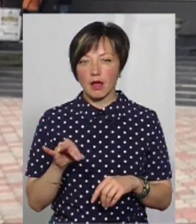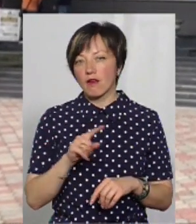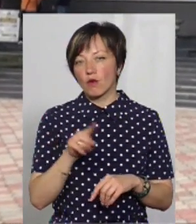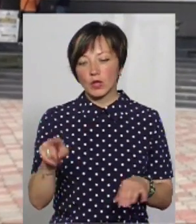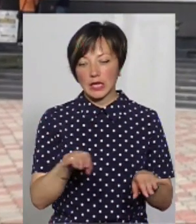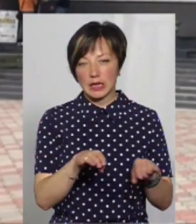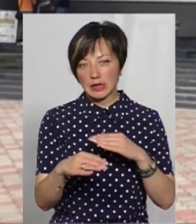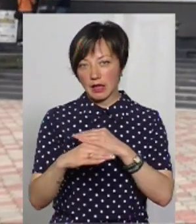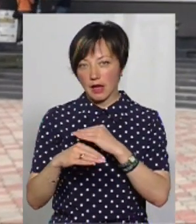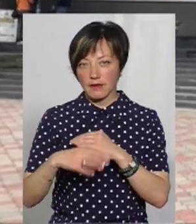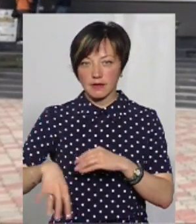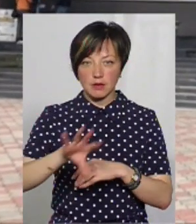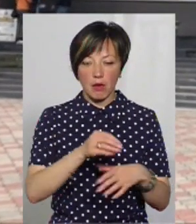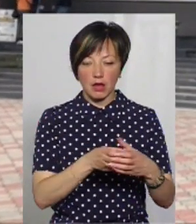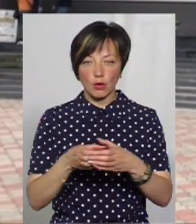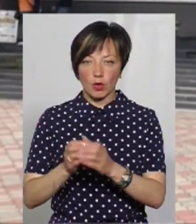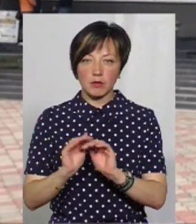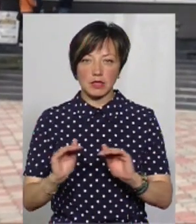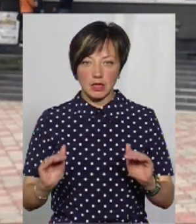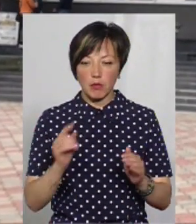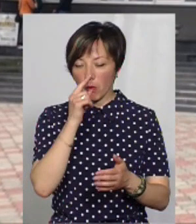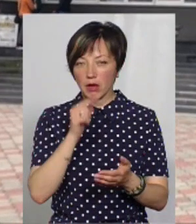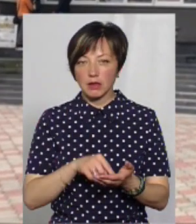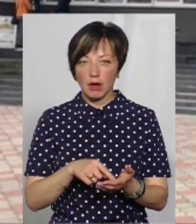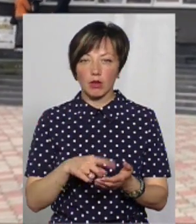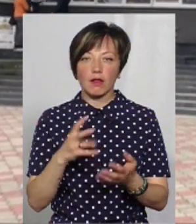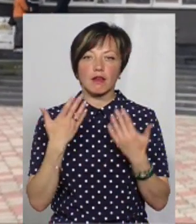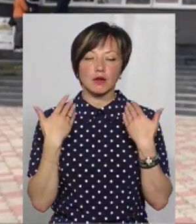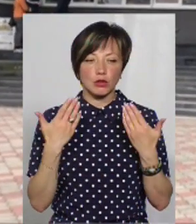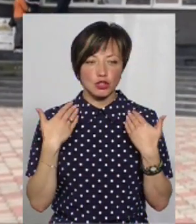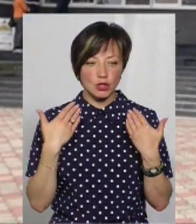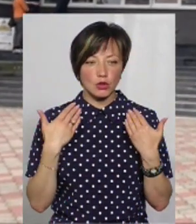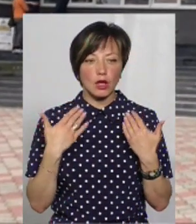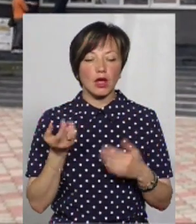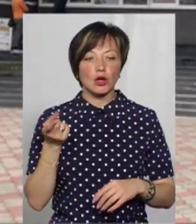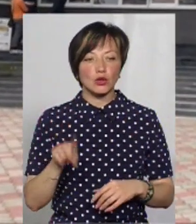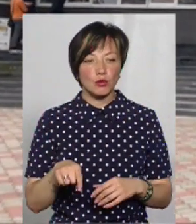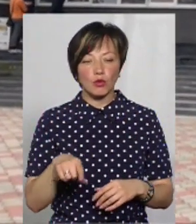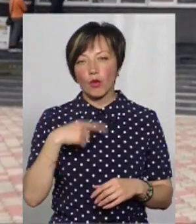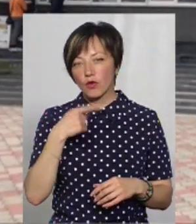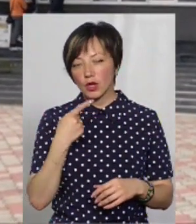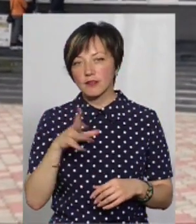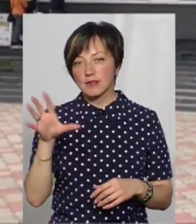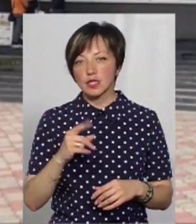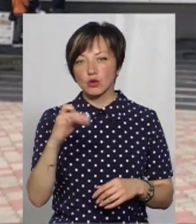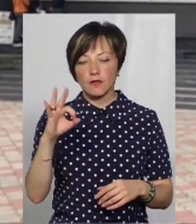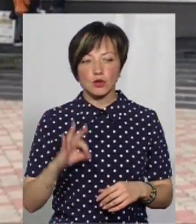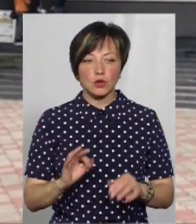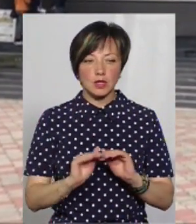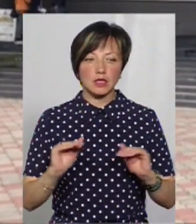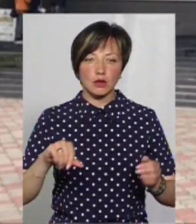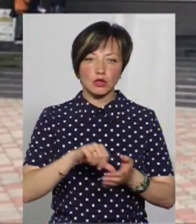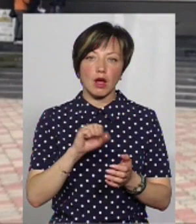Вони на рівні зі всіма категоріями діток попадають на відпочинок. Тому говорити, що всі 100% діток